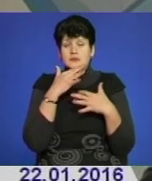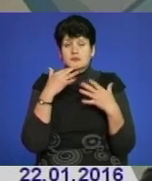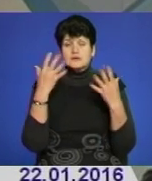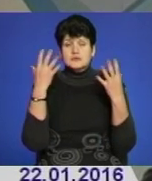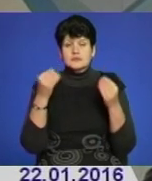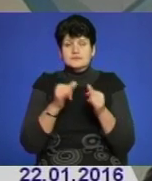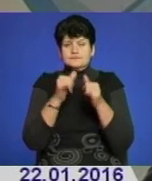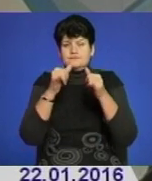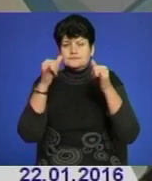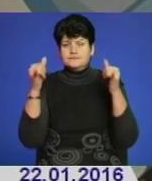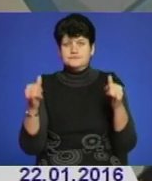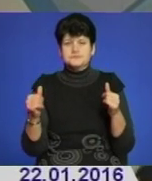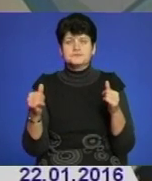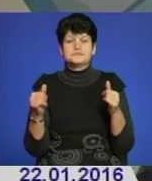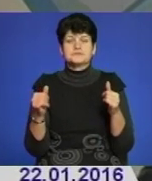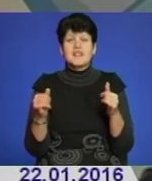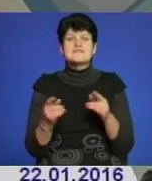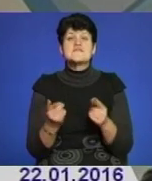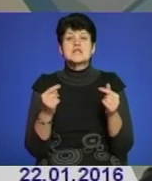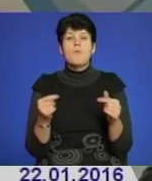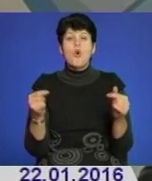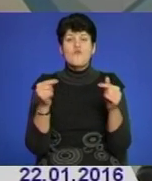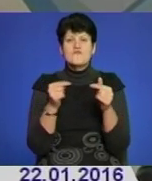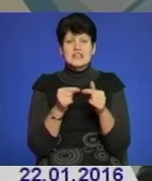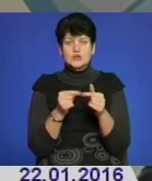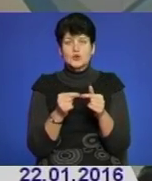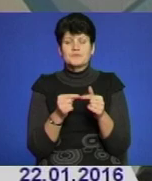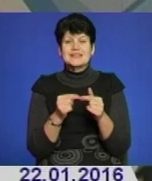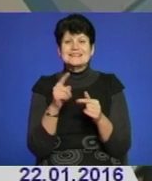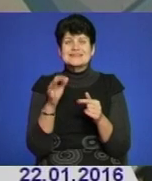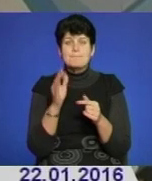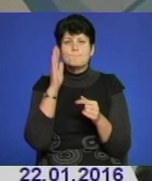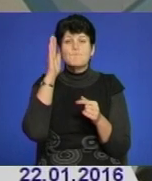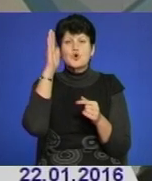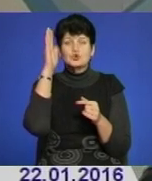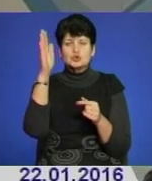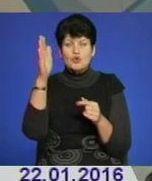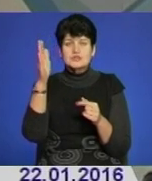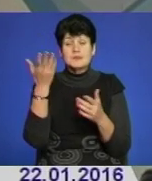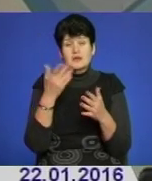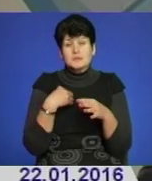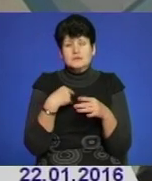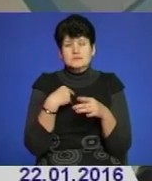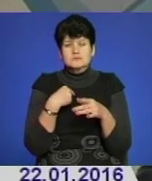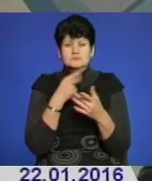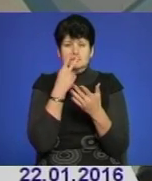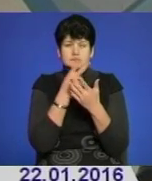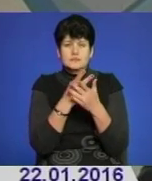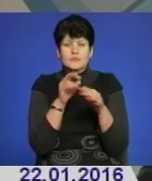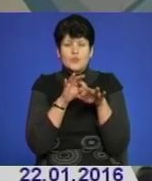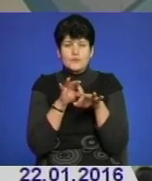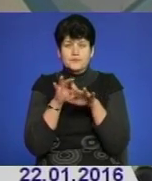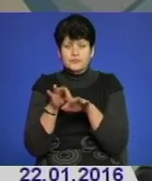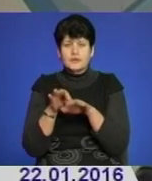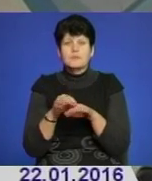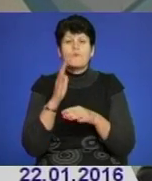епідемічні пороги. Відповідно, за прогнозами, певними, які ми провели, все ж таки